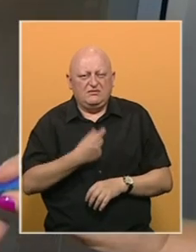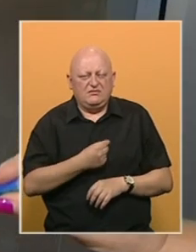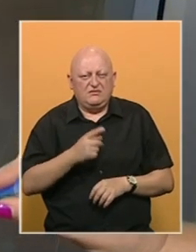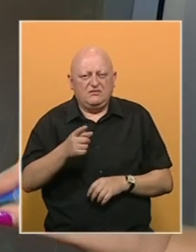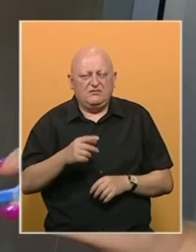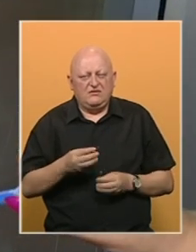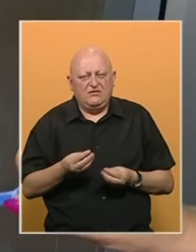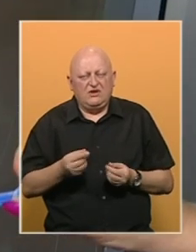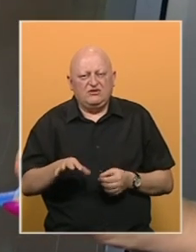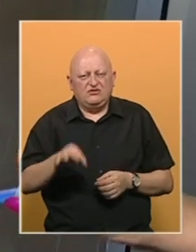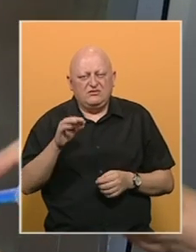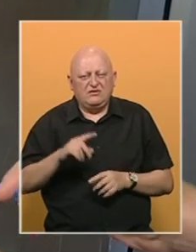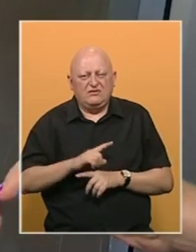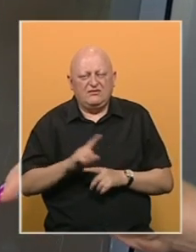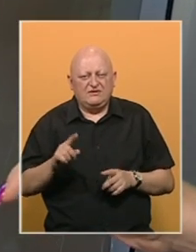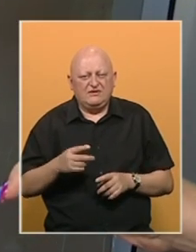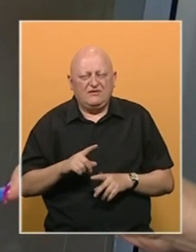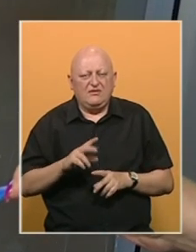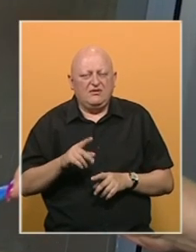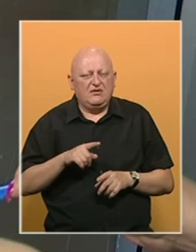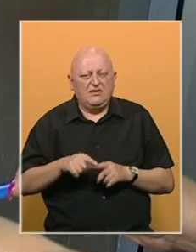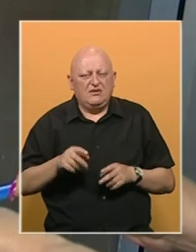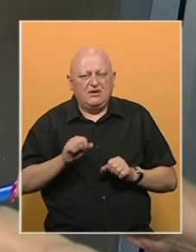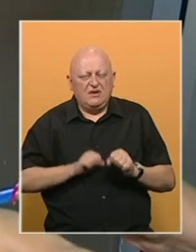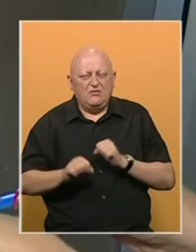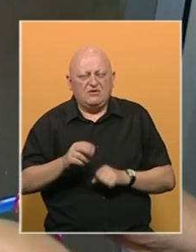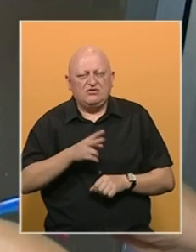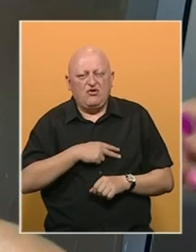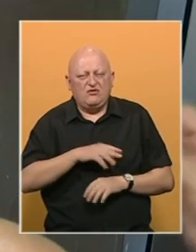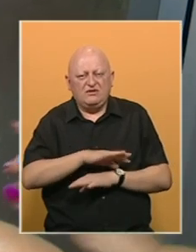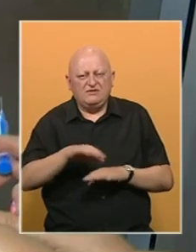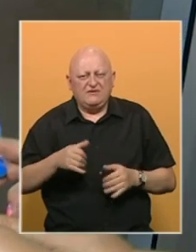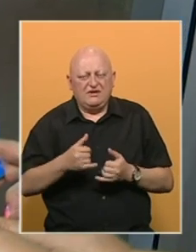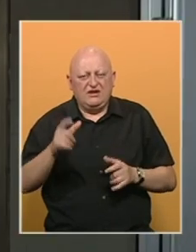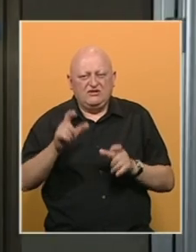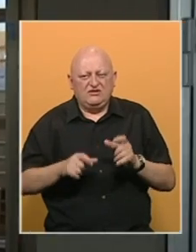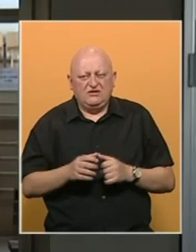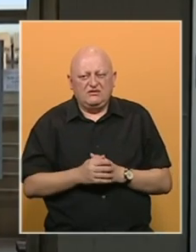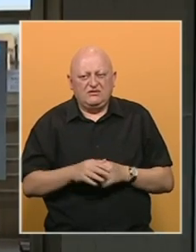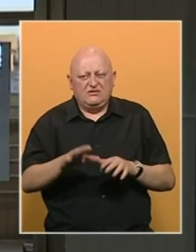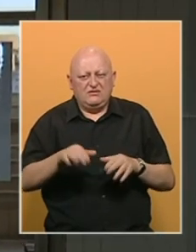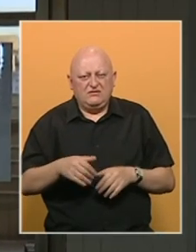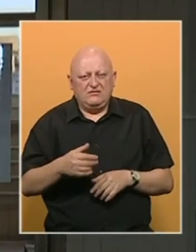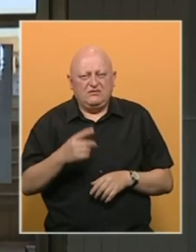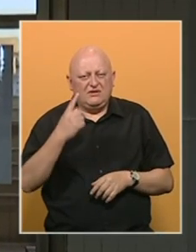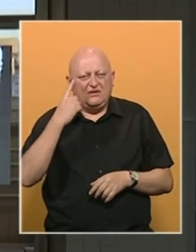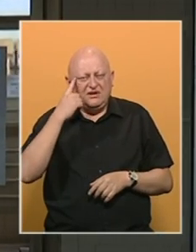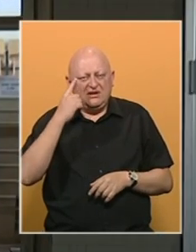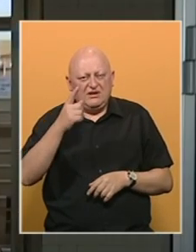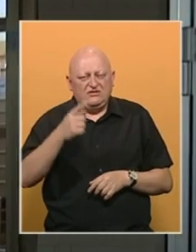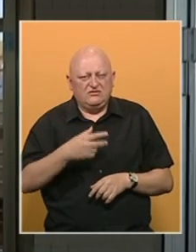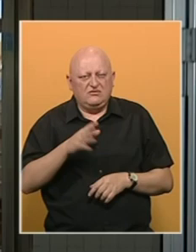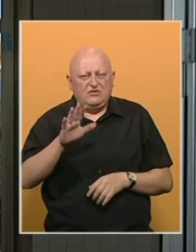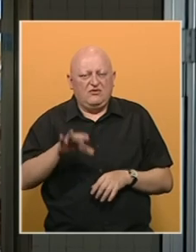Pri tome, rijeđe biraju vrstu vakcine. Smatraju da je imunizacija odgovornost svih građana. Primila sam kinesku po njihovom